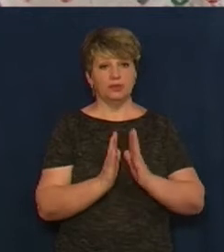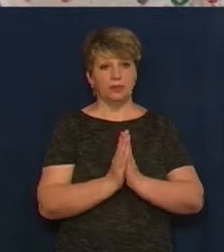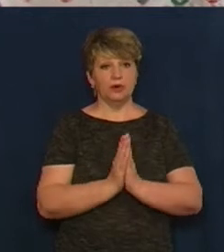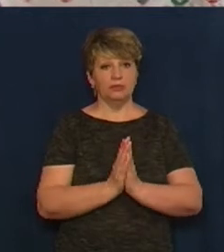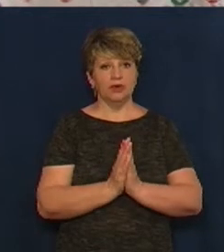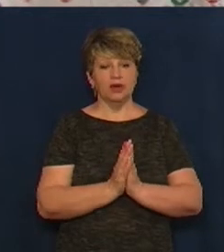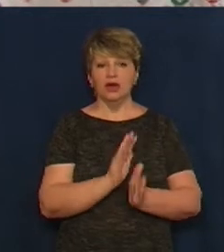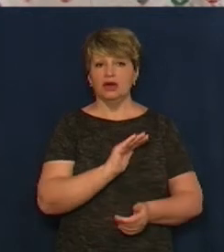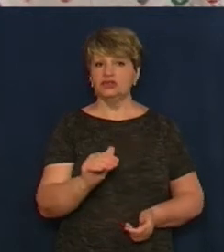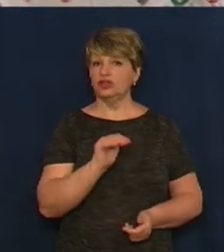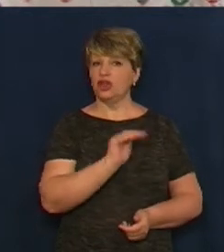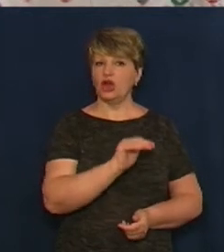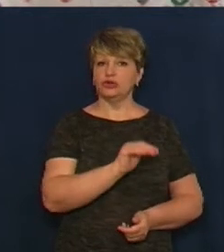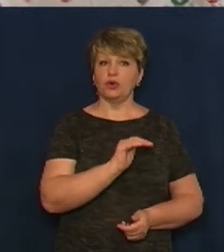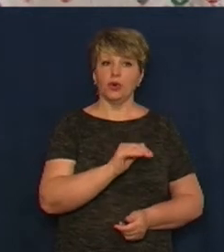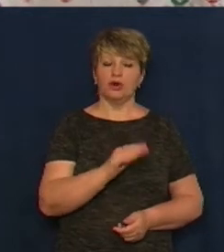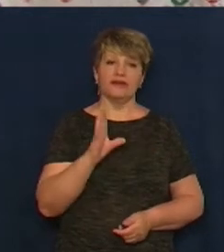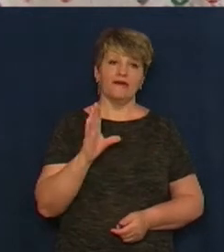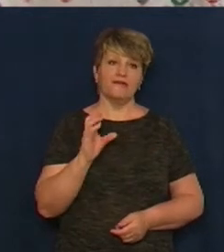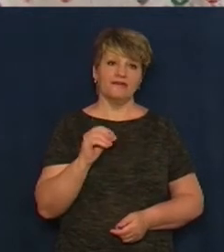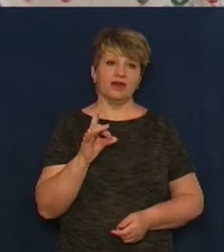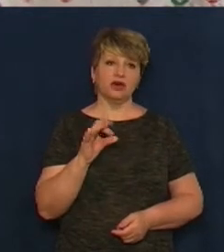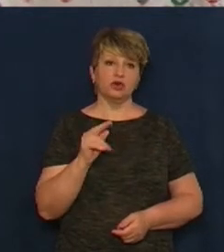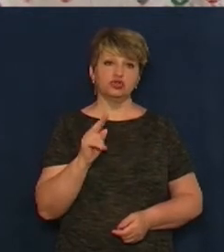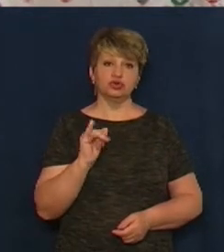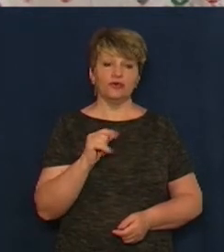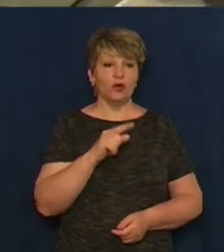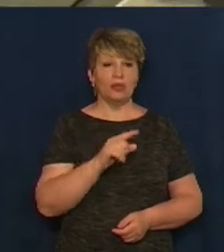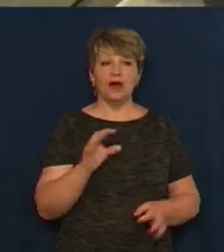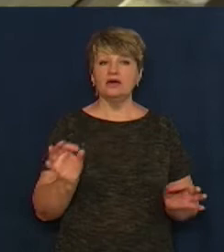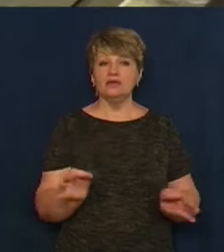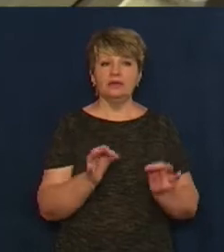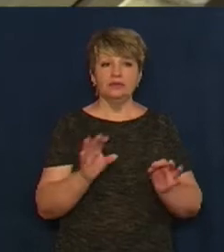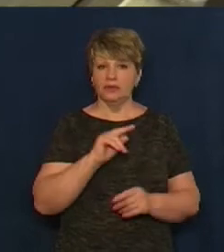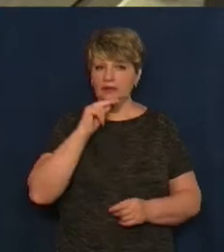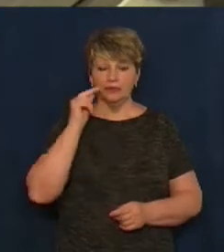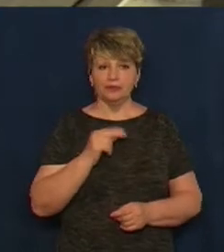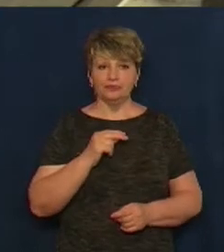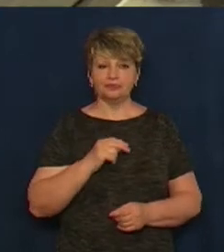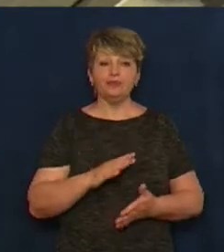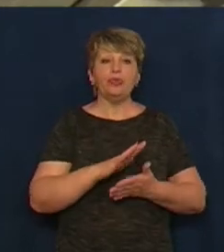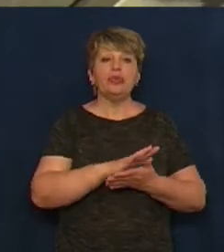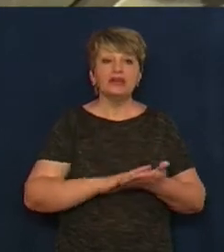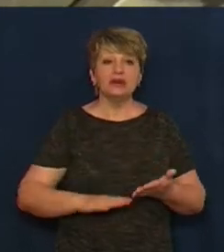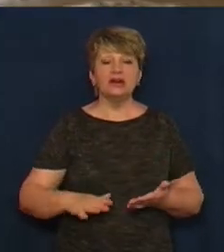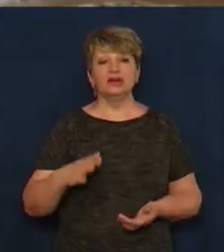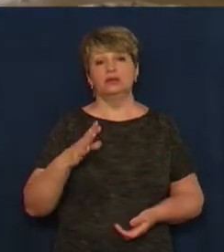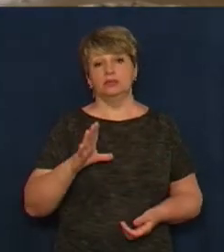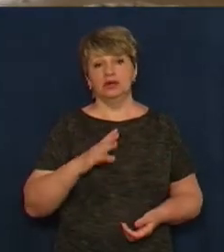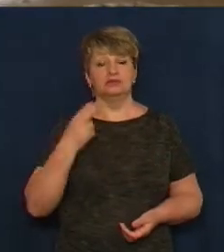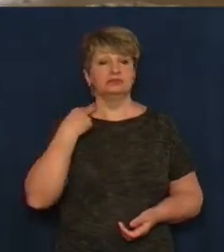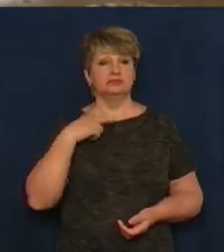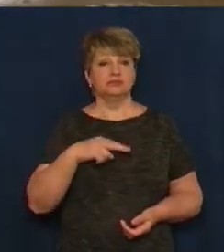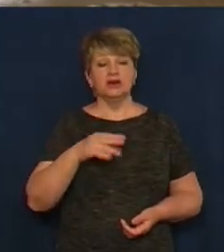трогайте Вєручку посполіту. Вона ні в чому не виновата. Далі на Віру Борошевську чекало ув'язнення. Жінка